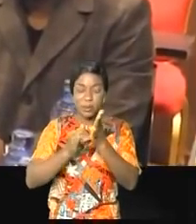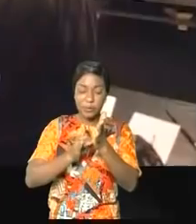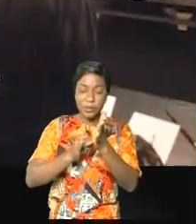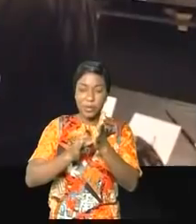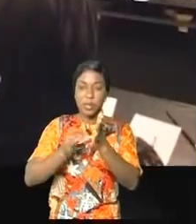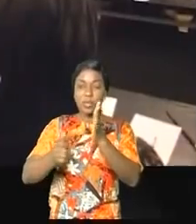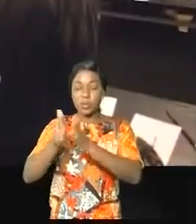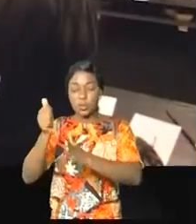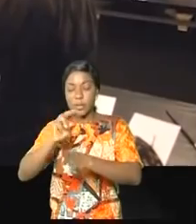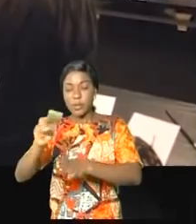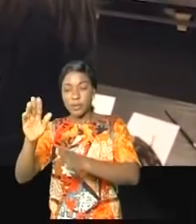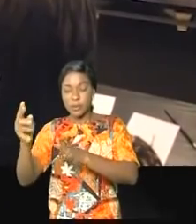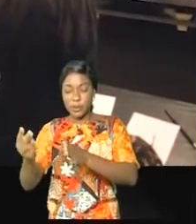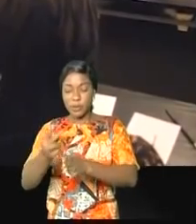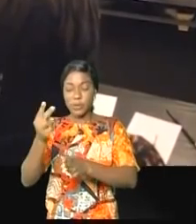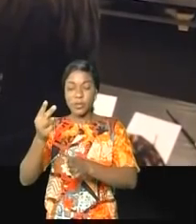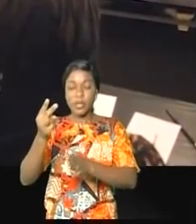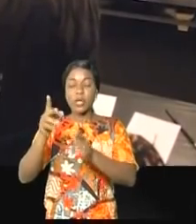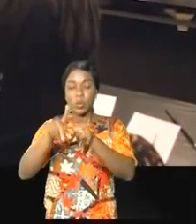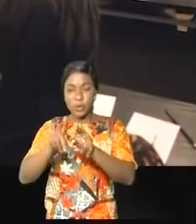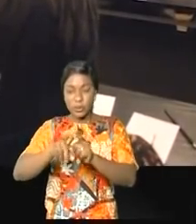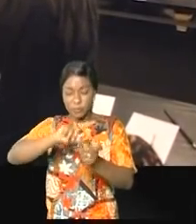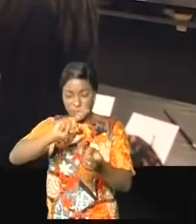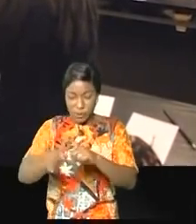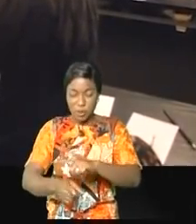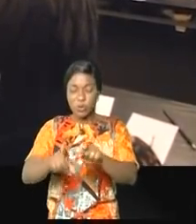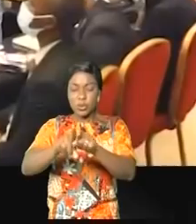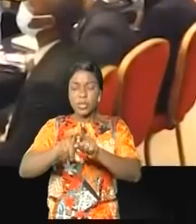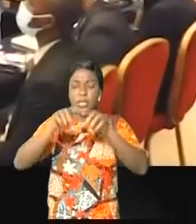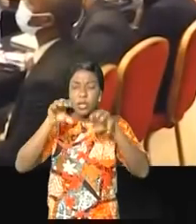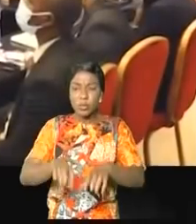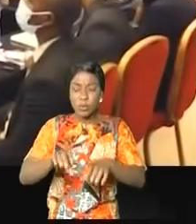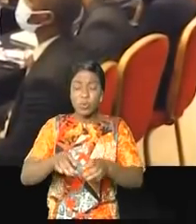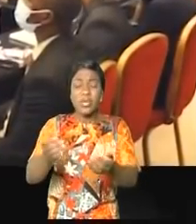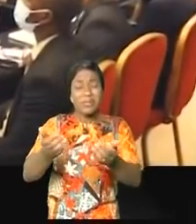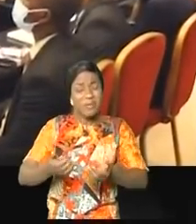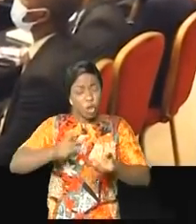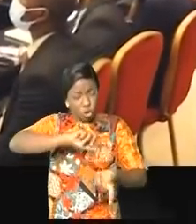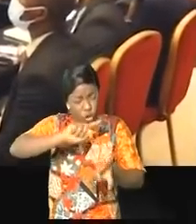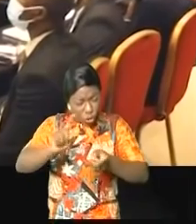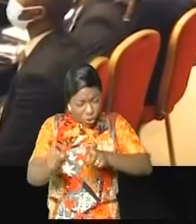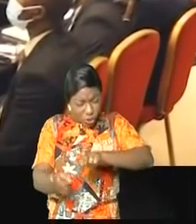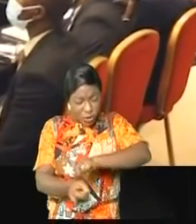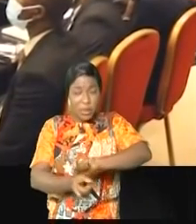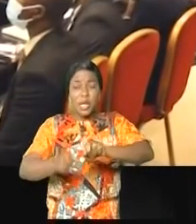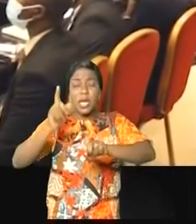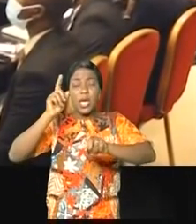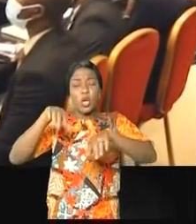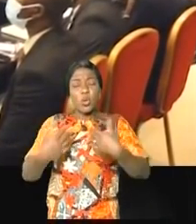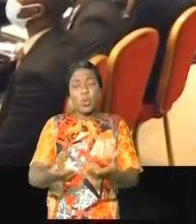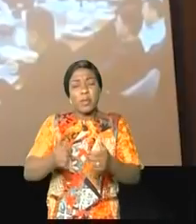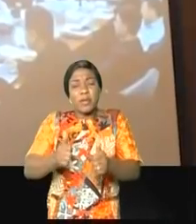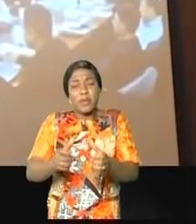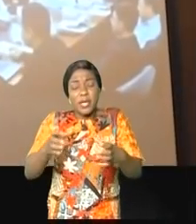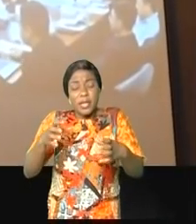rénouvelé en octobre 2020. La RDC, déterminée à améliorer la desserte énergétique au bénéfice de sa population, tient à